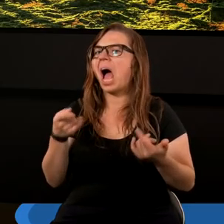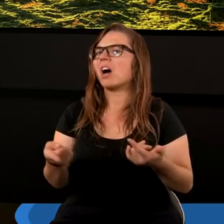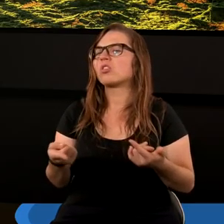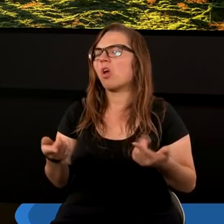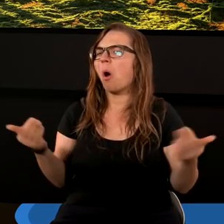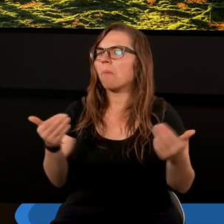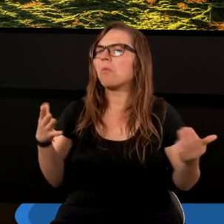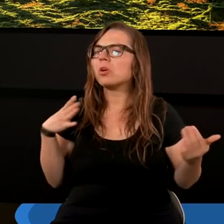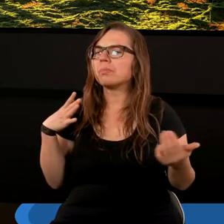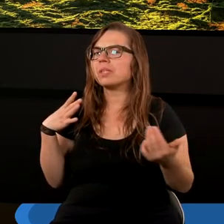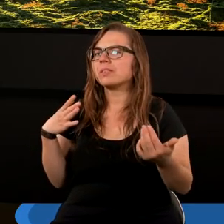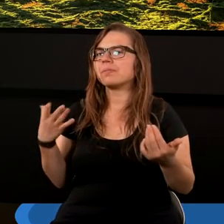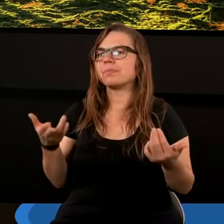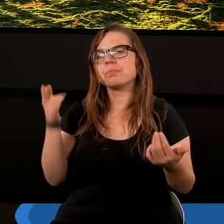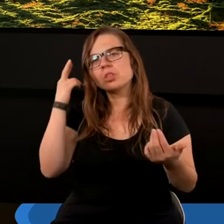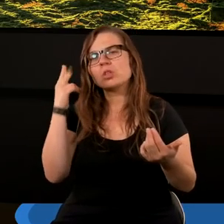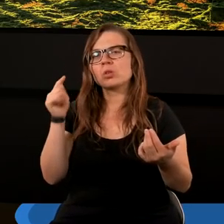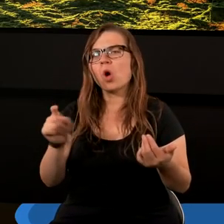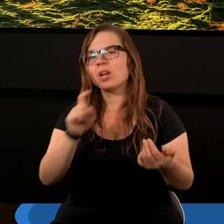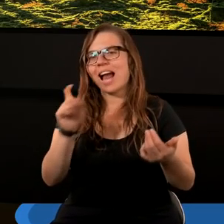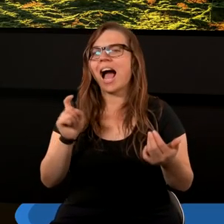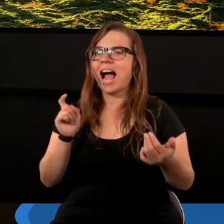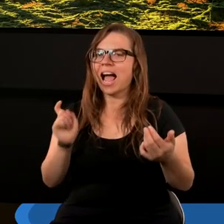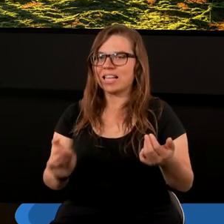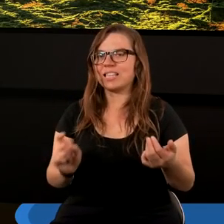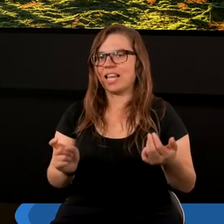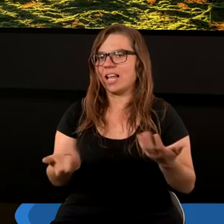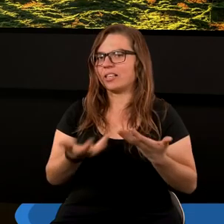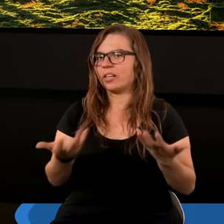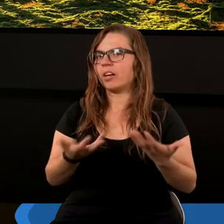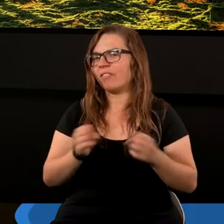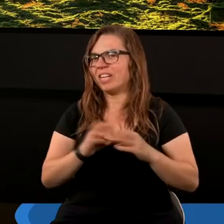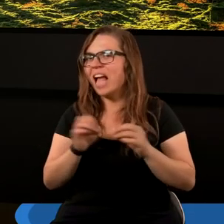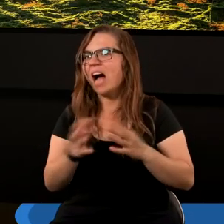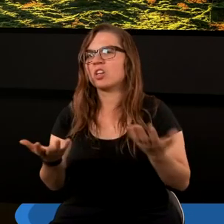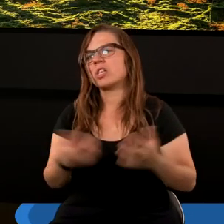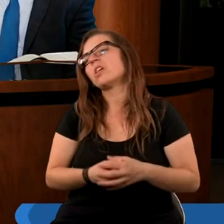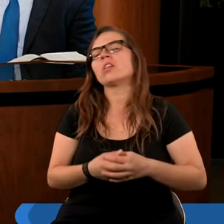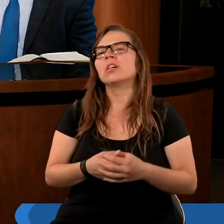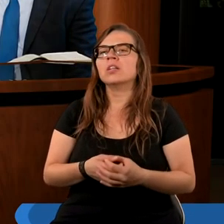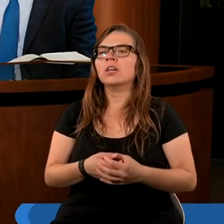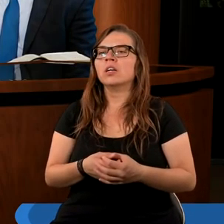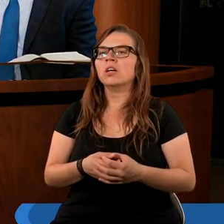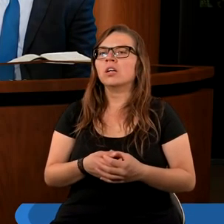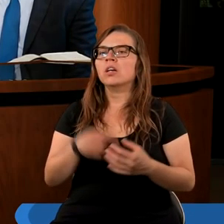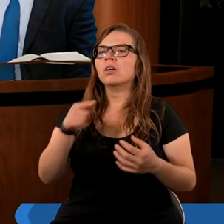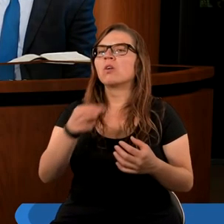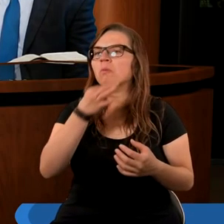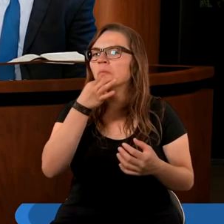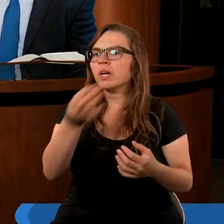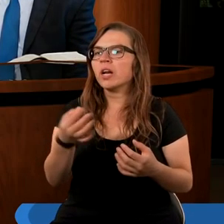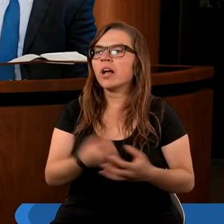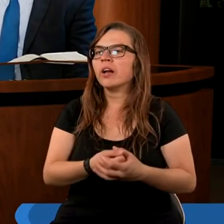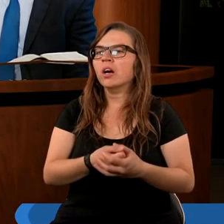Jak moglibyśmy to zagadnienie wyjaśnić? To jest takie pytanie.